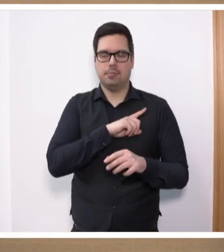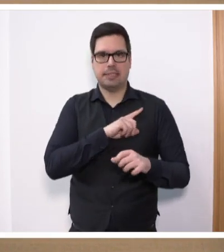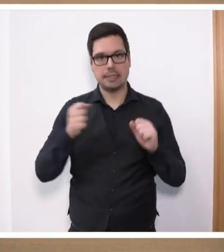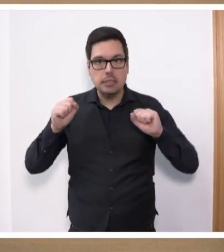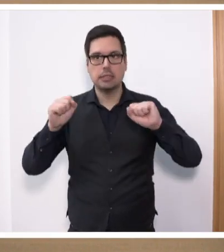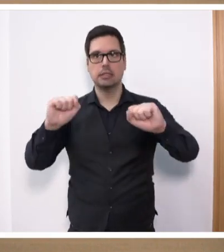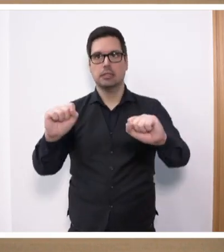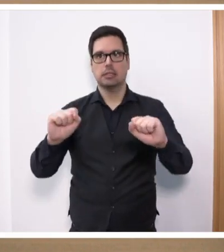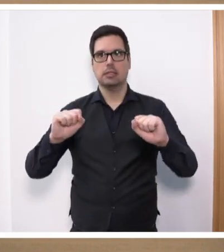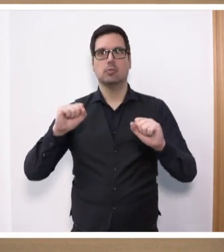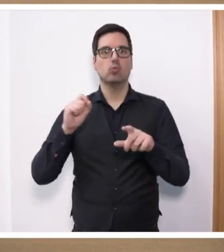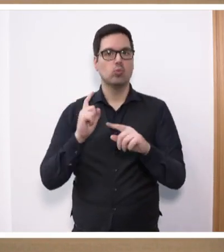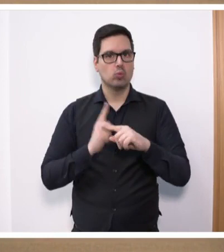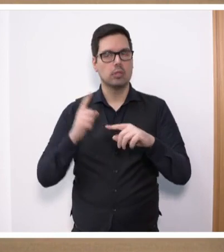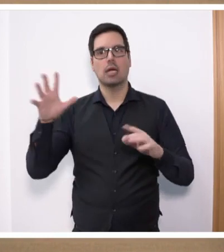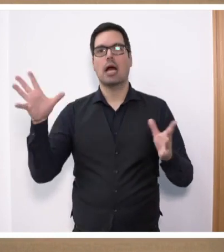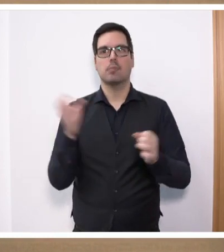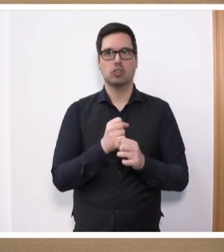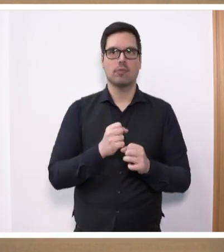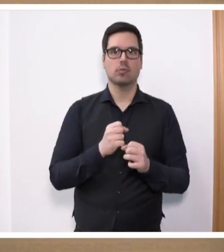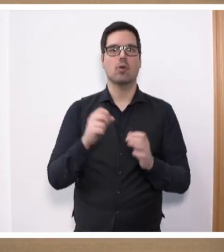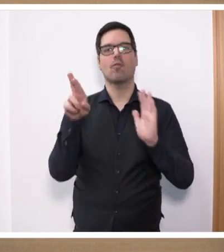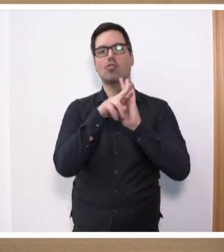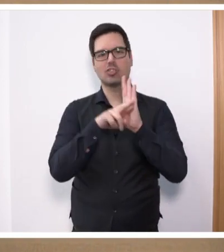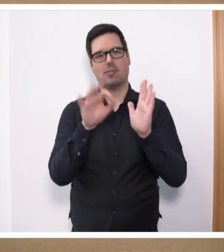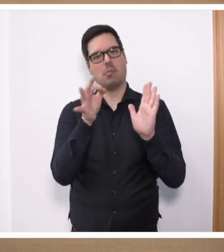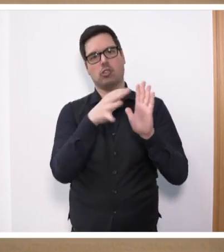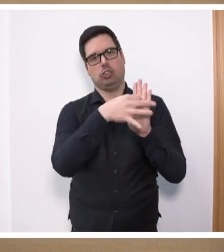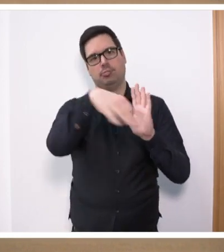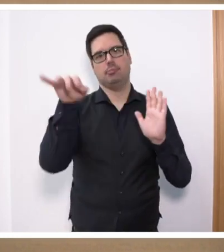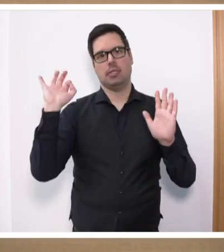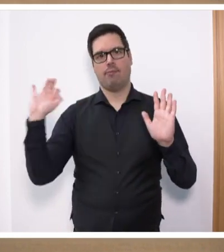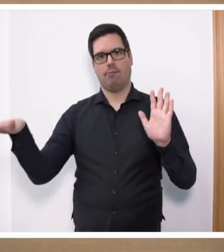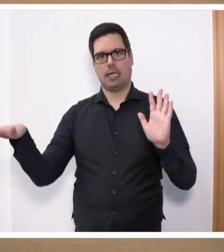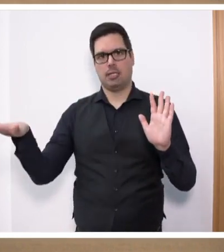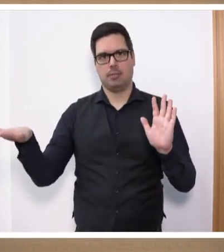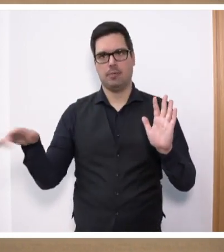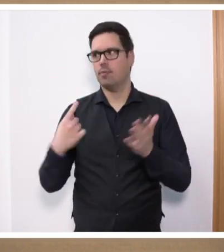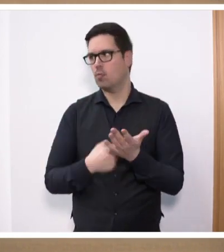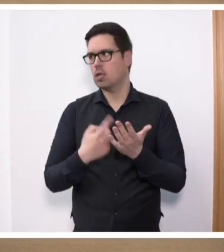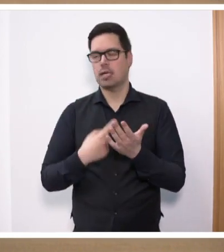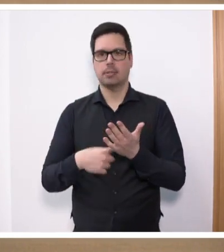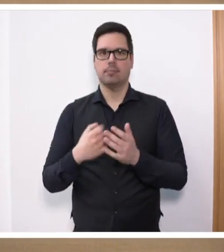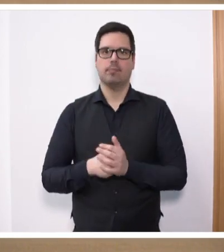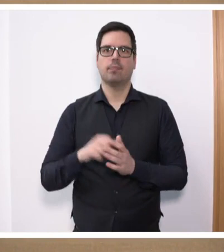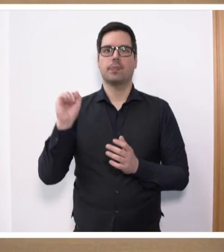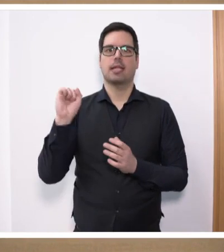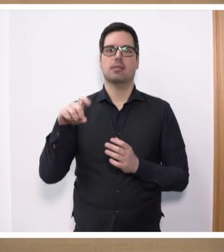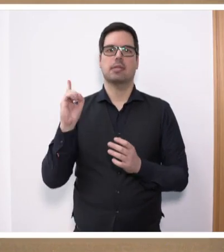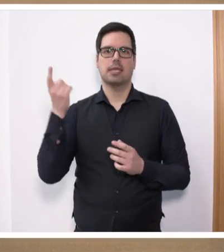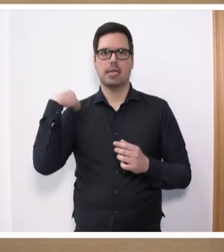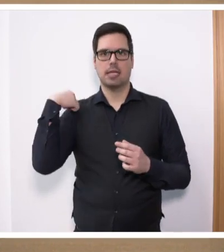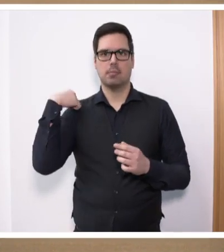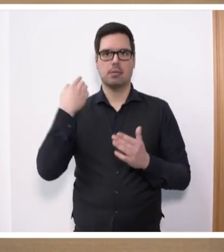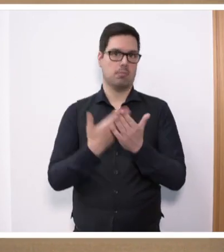und die Abschaffung irgendwelcher überflüssiger Vorschriften hier im Parlament fordern wird. Die SPD-Fraktion hat es eben an